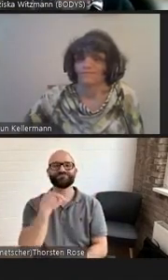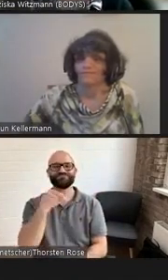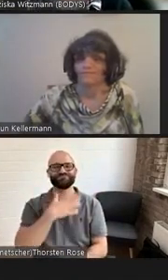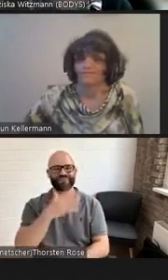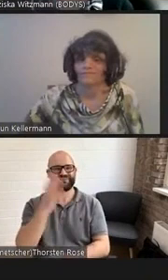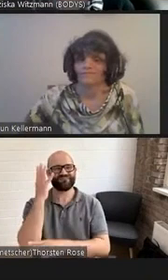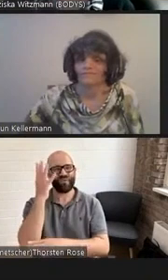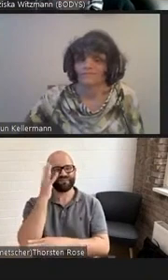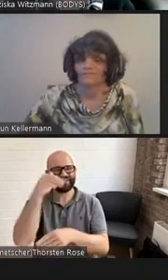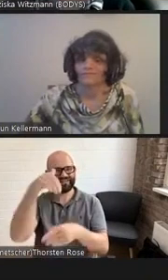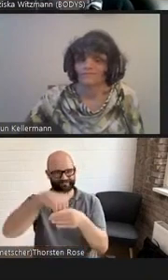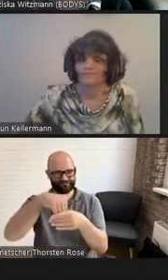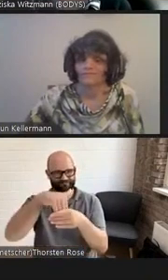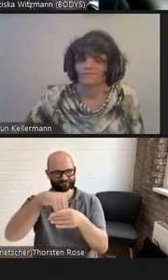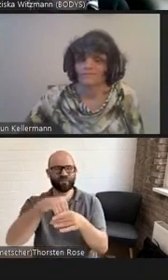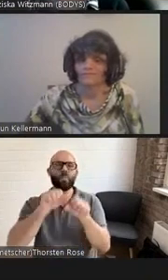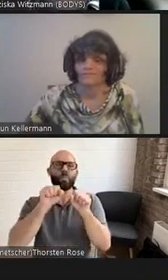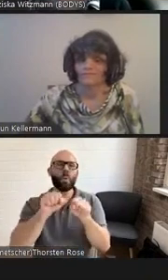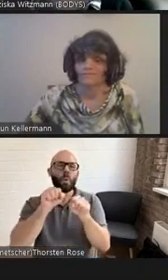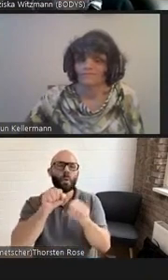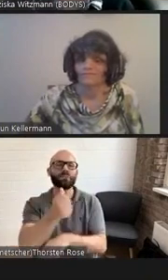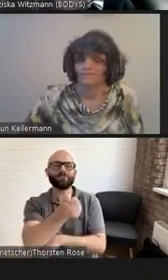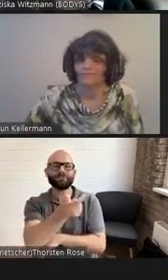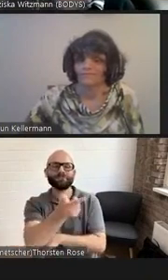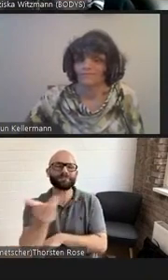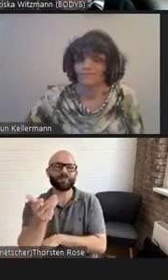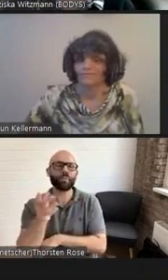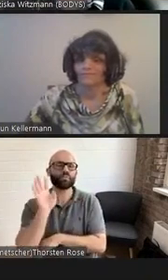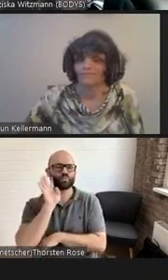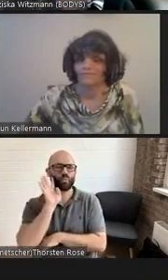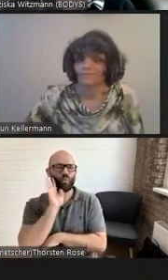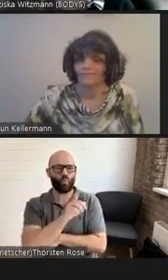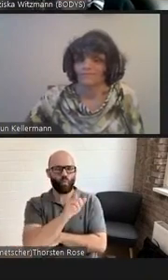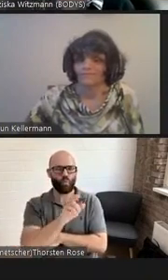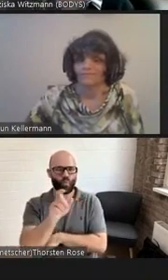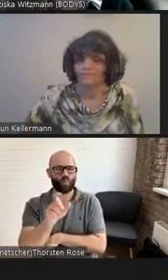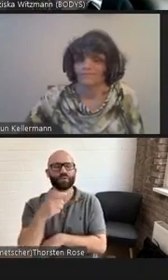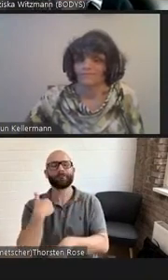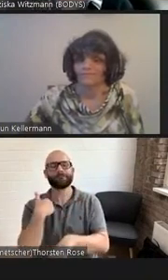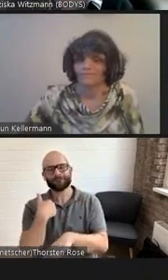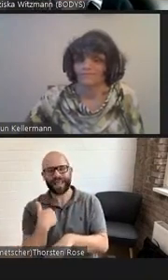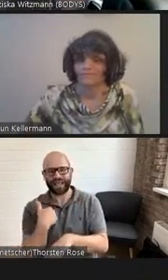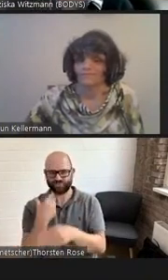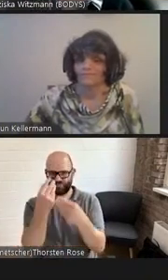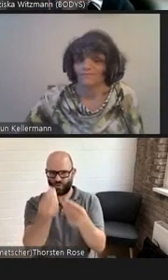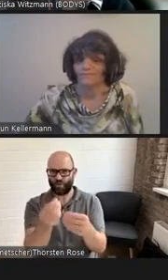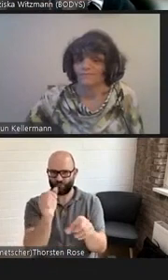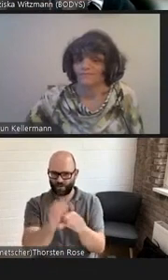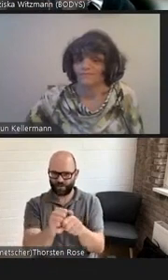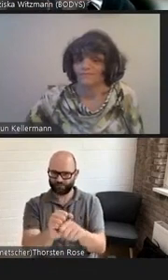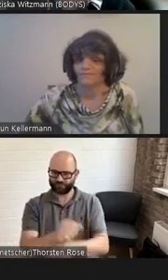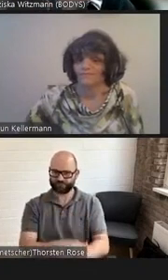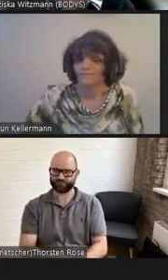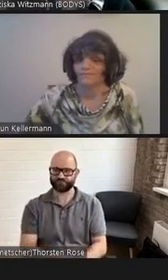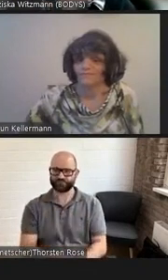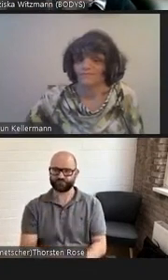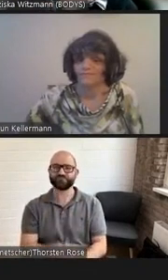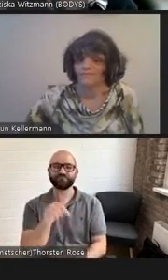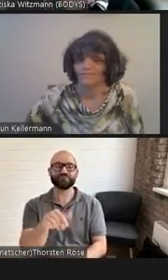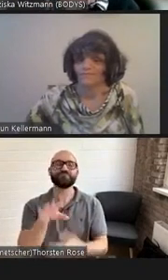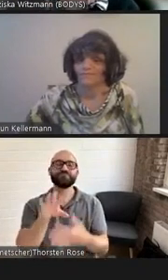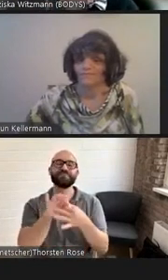einzelne Sohörende eventuell belastend sein können. Ich spreche über